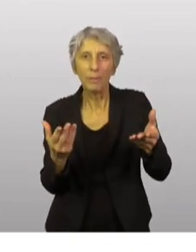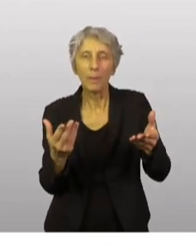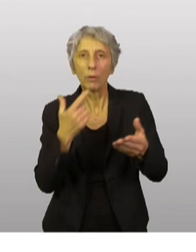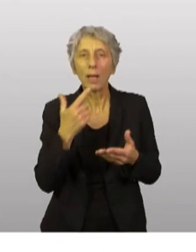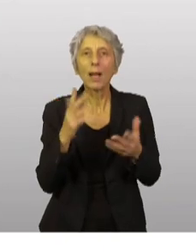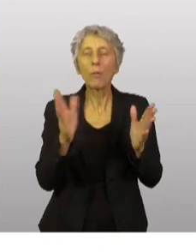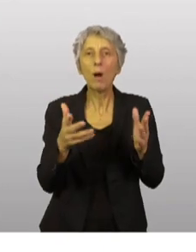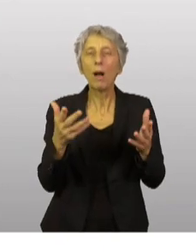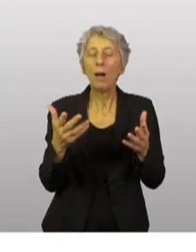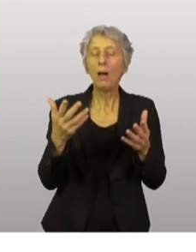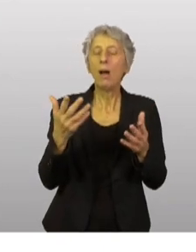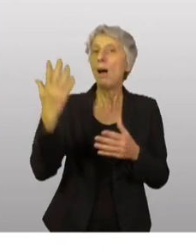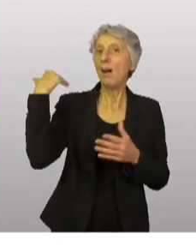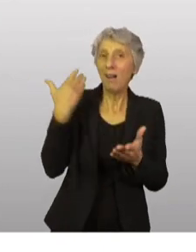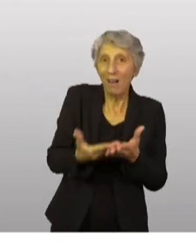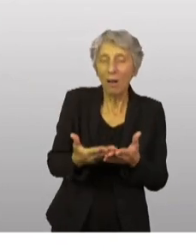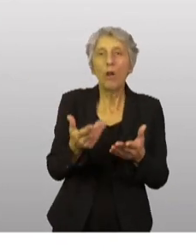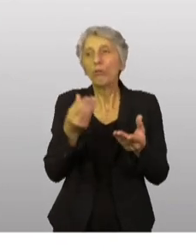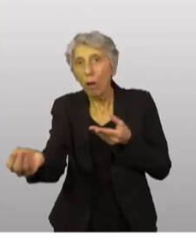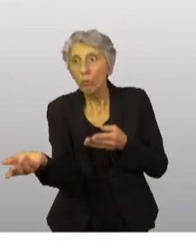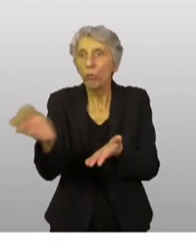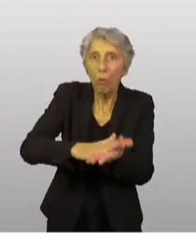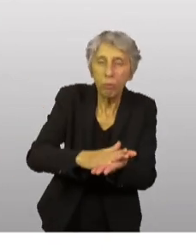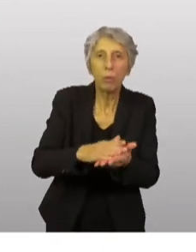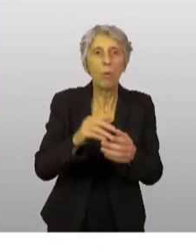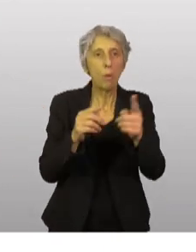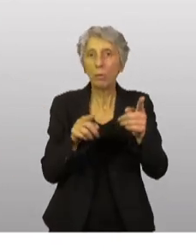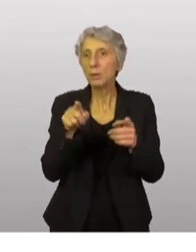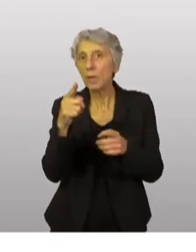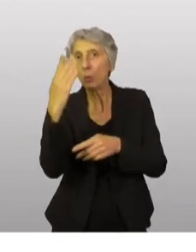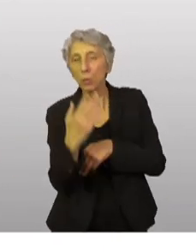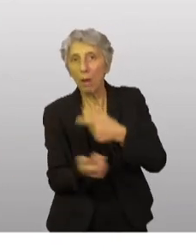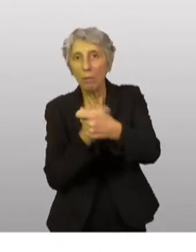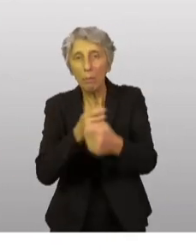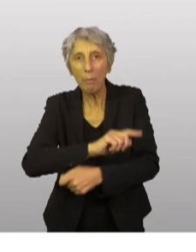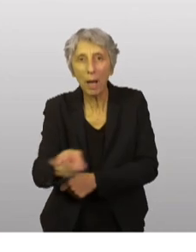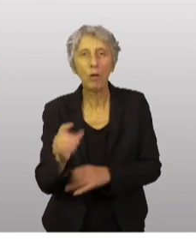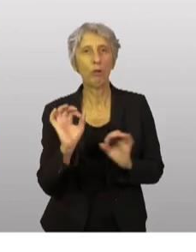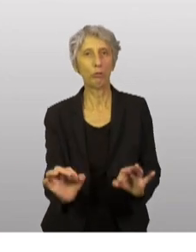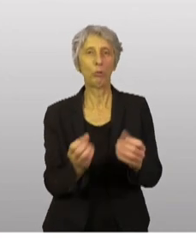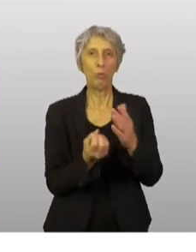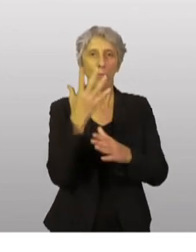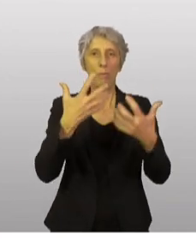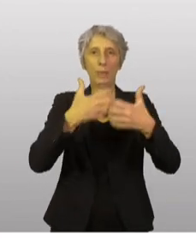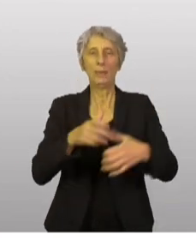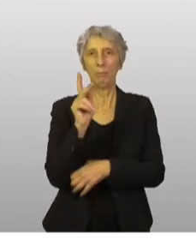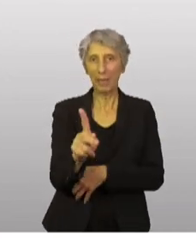laissant certains secteurs sans réponse. Donc je crois que ce sera une efficacité accrue grâce à ce mécanisme.